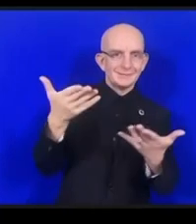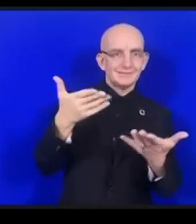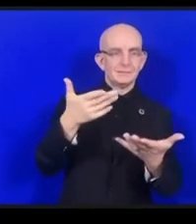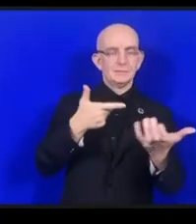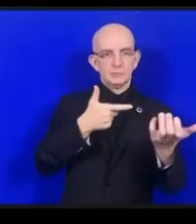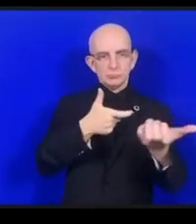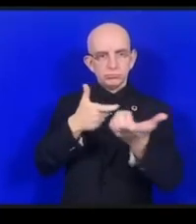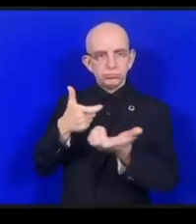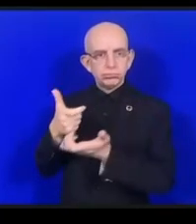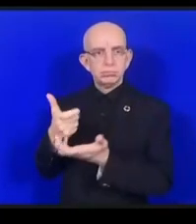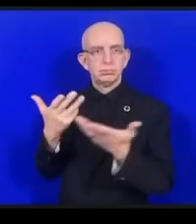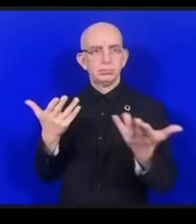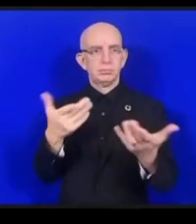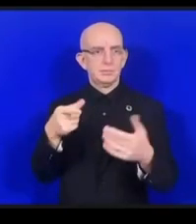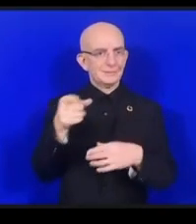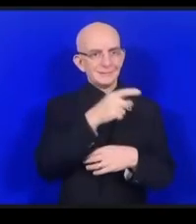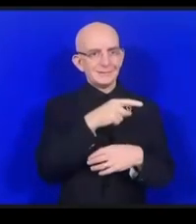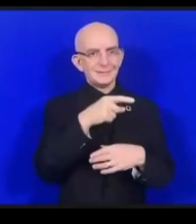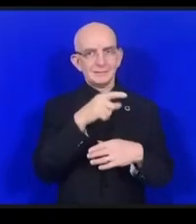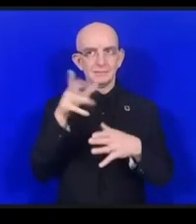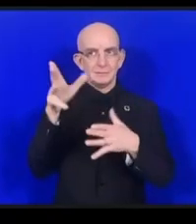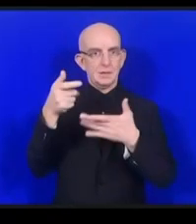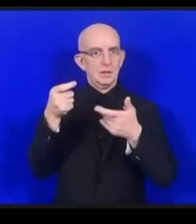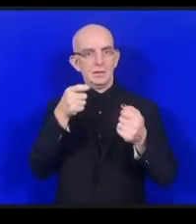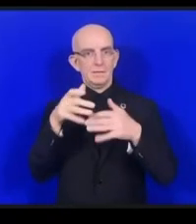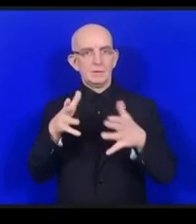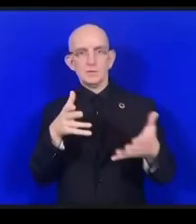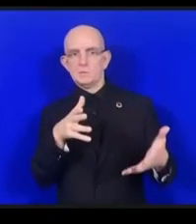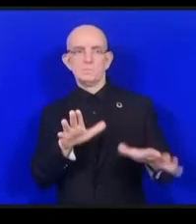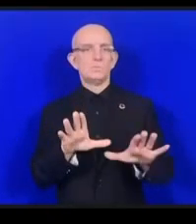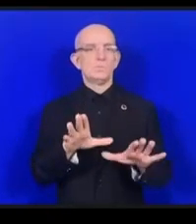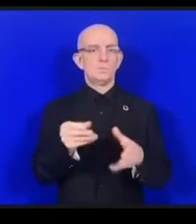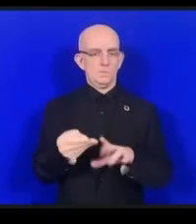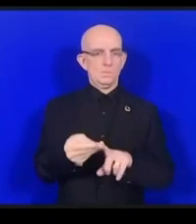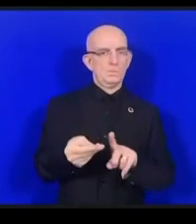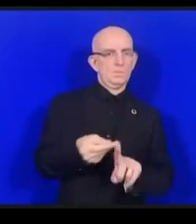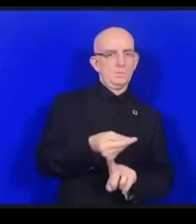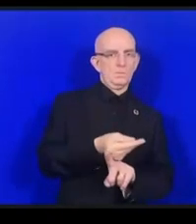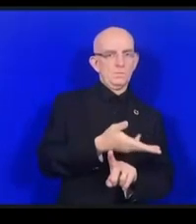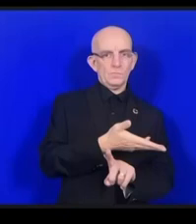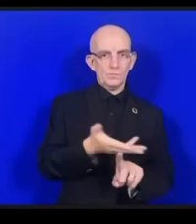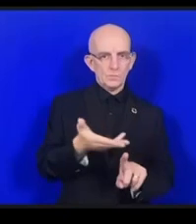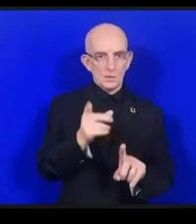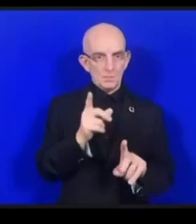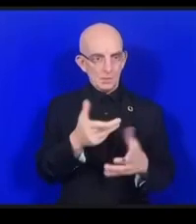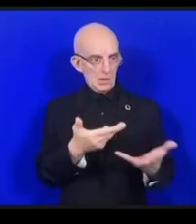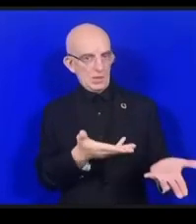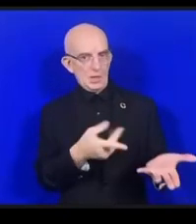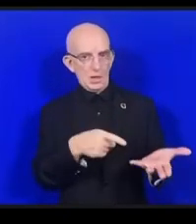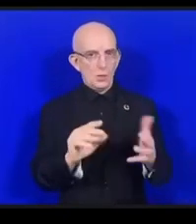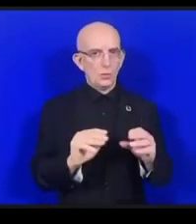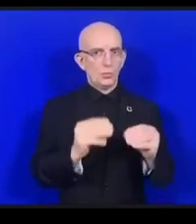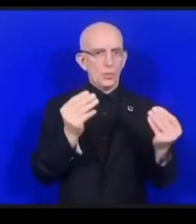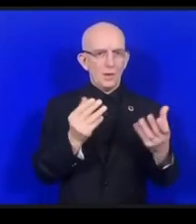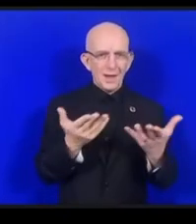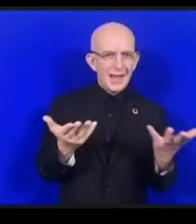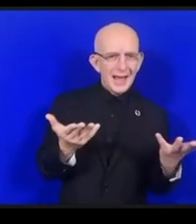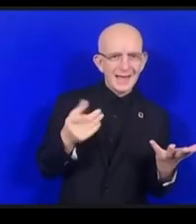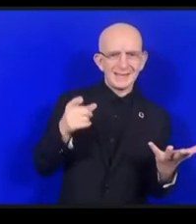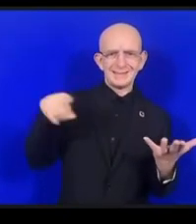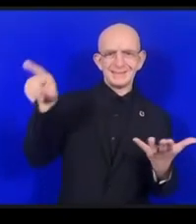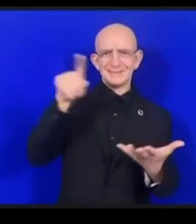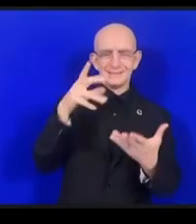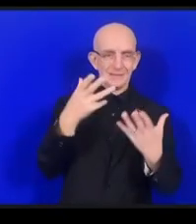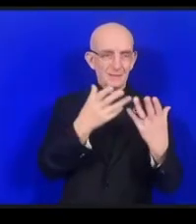世界の多くの政府は青年を支援していますがしかし青年の声を抑圧している